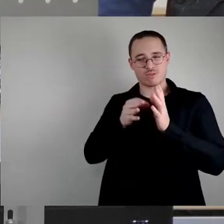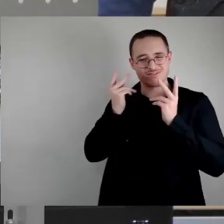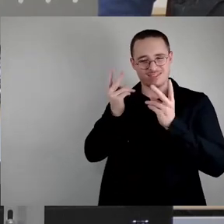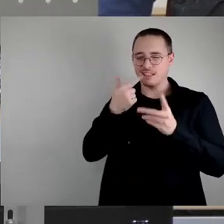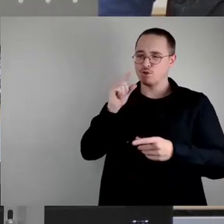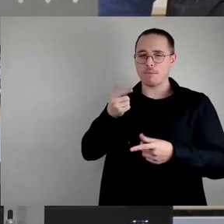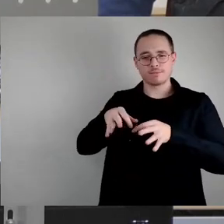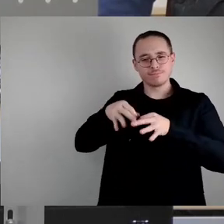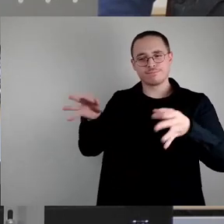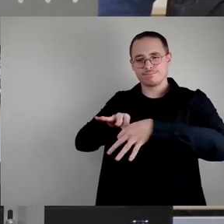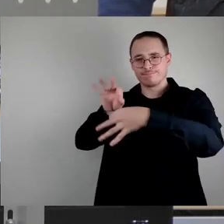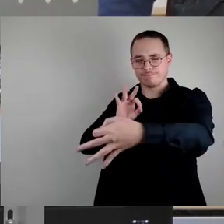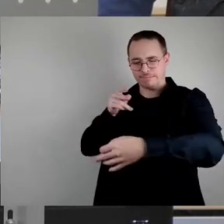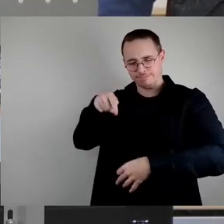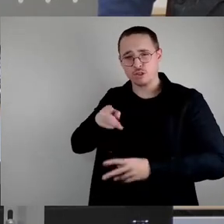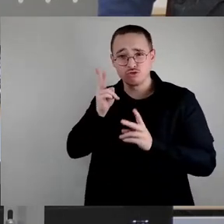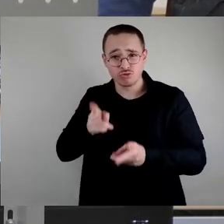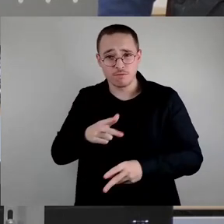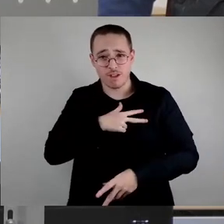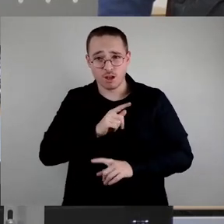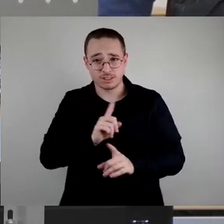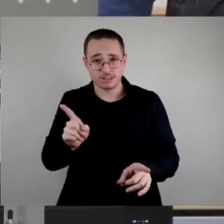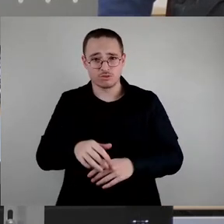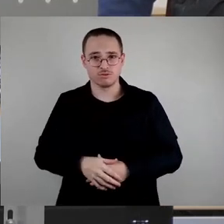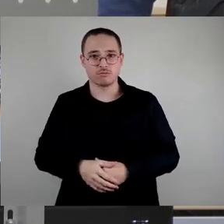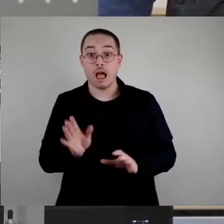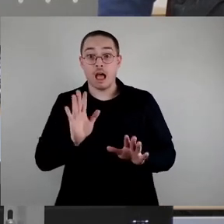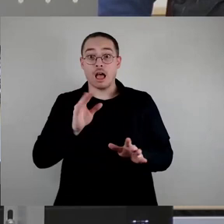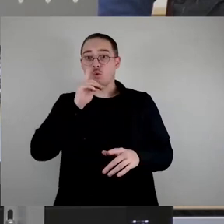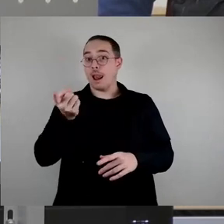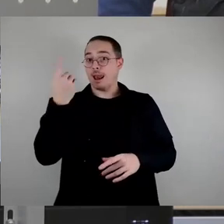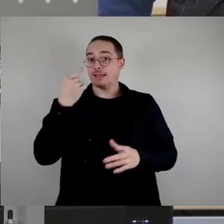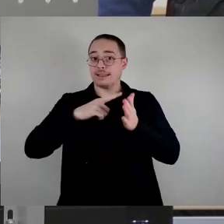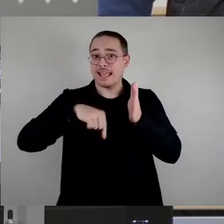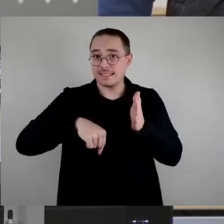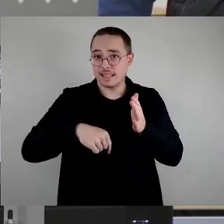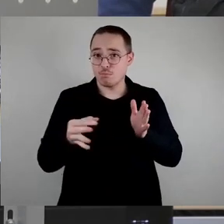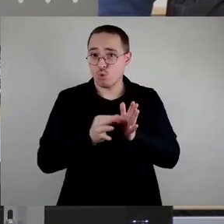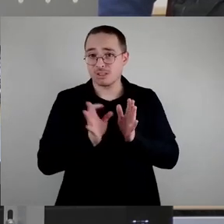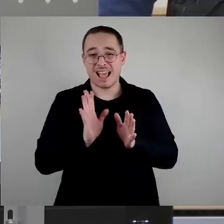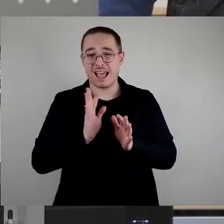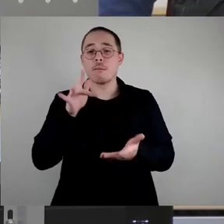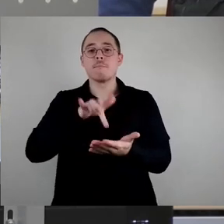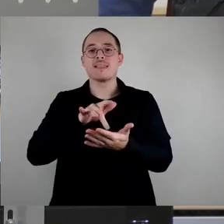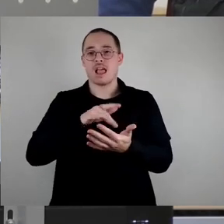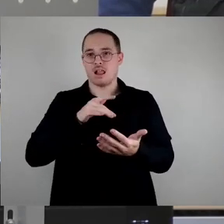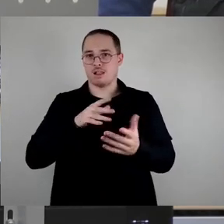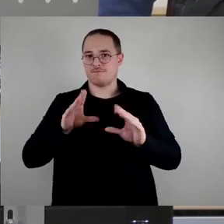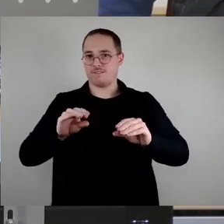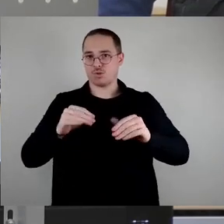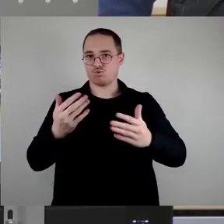du hast das Bild, nein, gar nicht bezogen auf den letzten Punkt, sondern auf die Mittelverwendung. Du hast das Bild gekennzeichnet